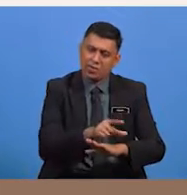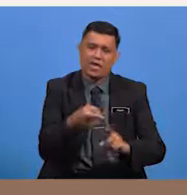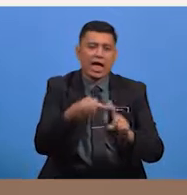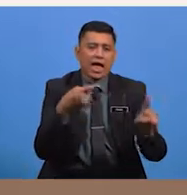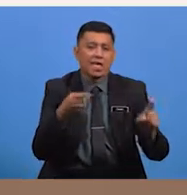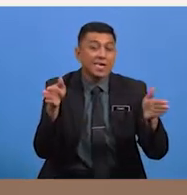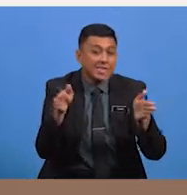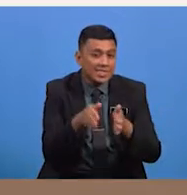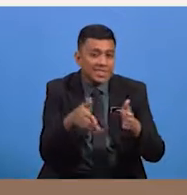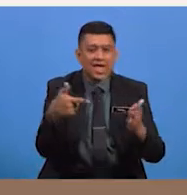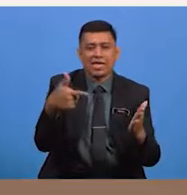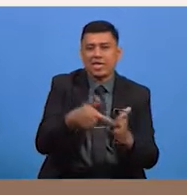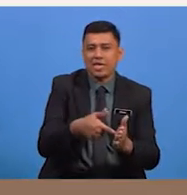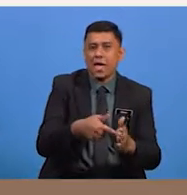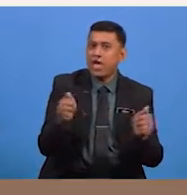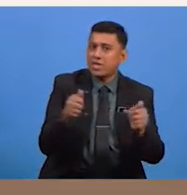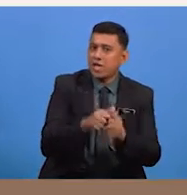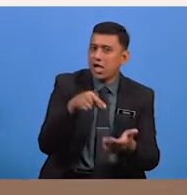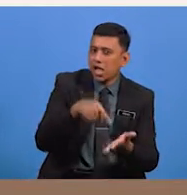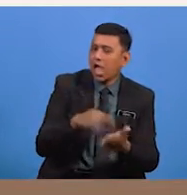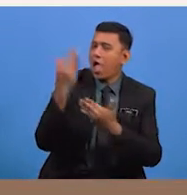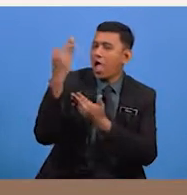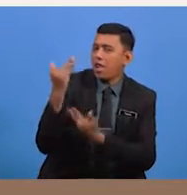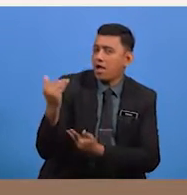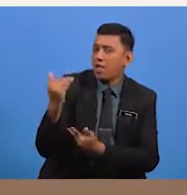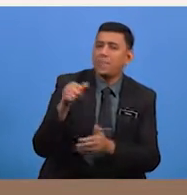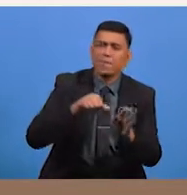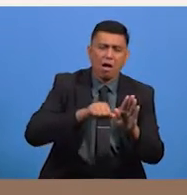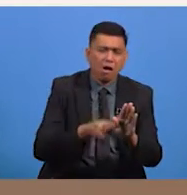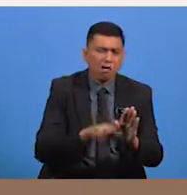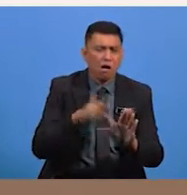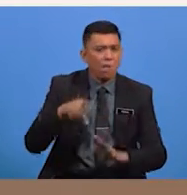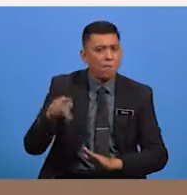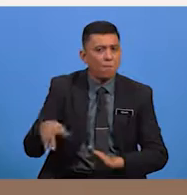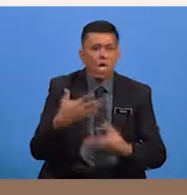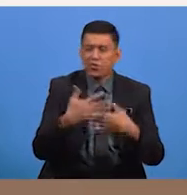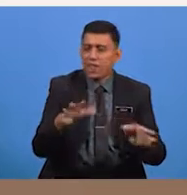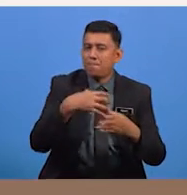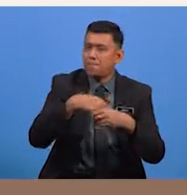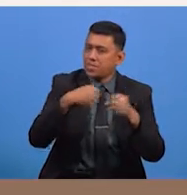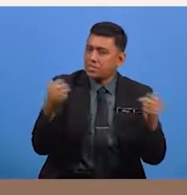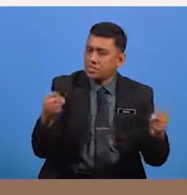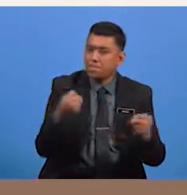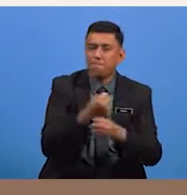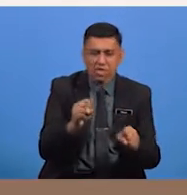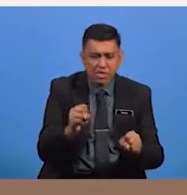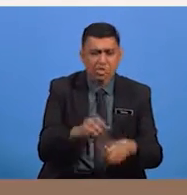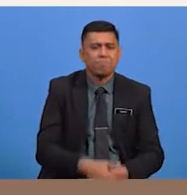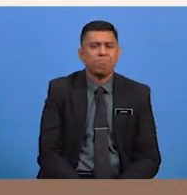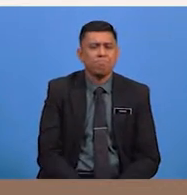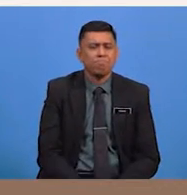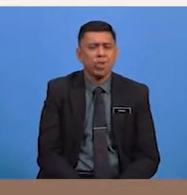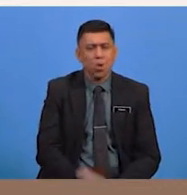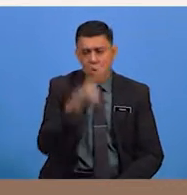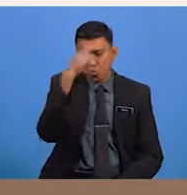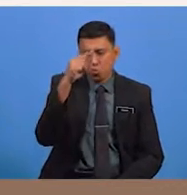lagi Dengan ini, cikgu berharap agar pelajar sudah bersedia Untuk mengetahui dengan